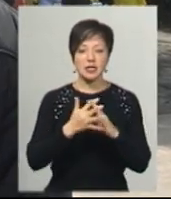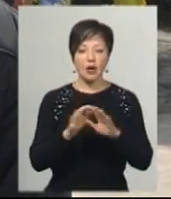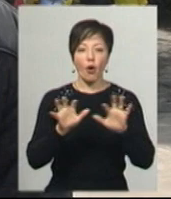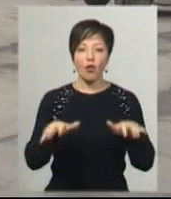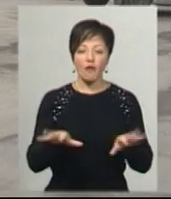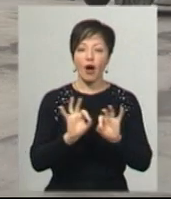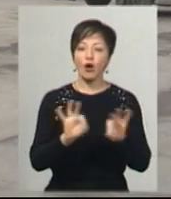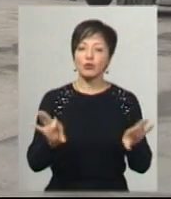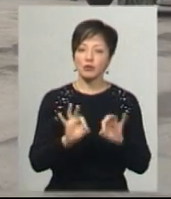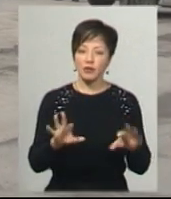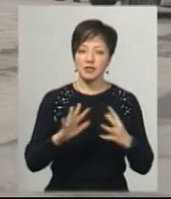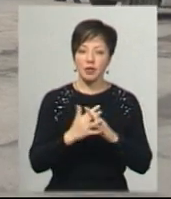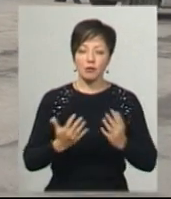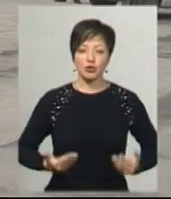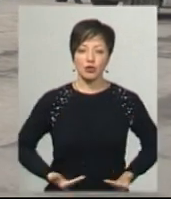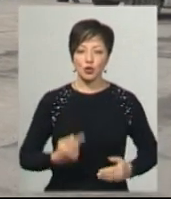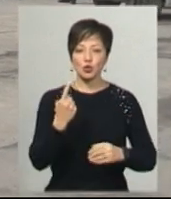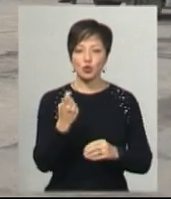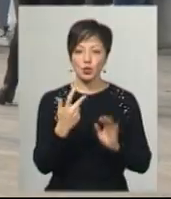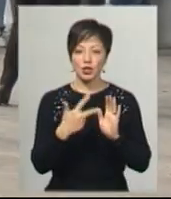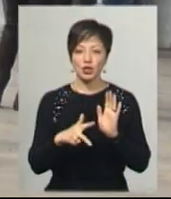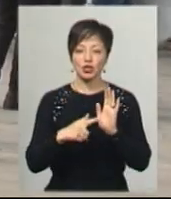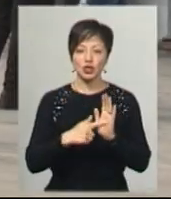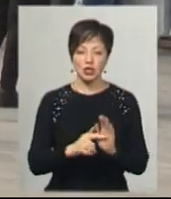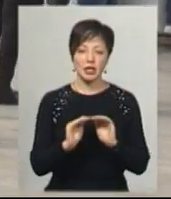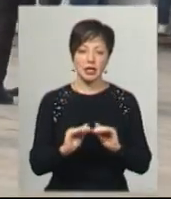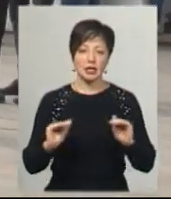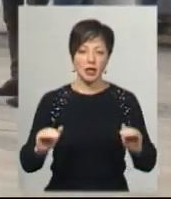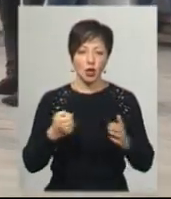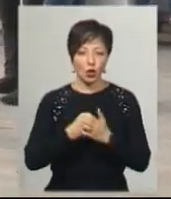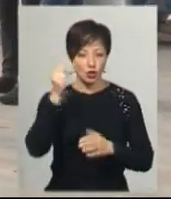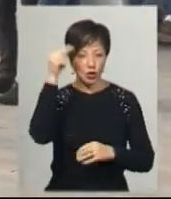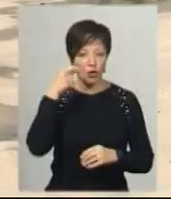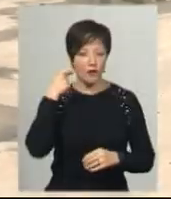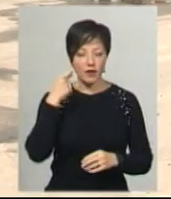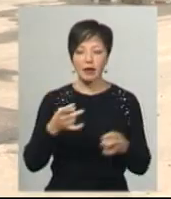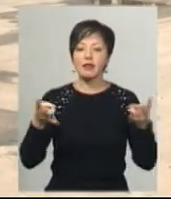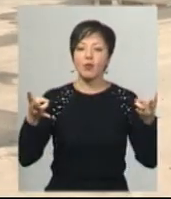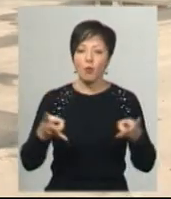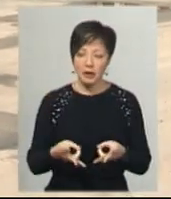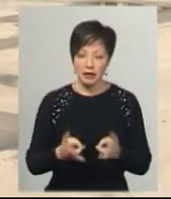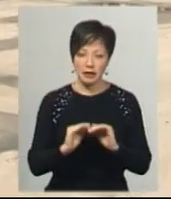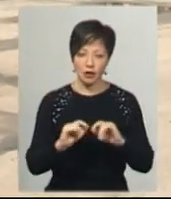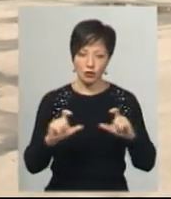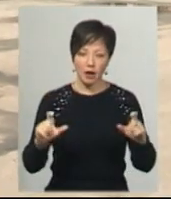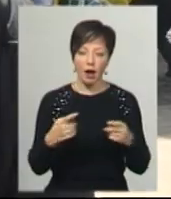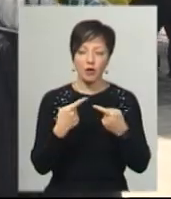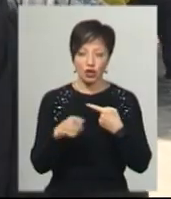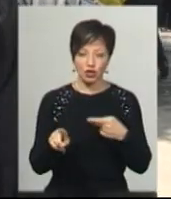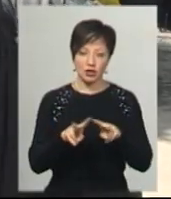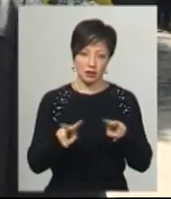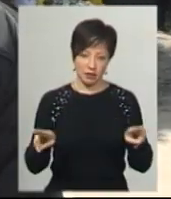Ланкевич розповів, у селі проживає 136 дітей дошкільного віку. Додає, дитячий садочок необхідний, як і інші об'єкти інфраструктури.